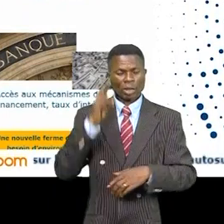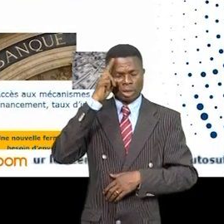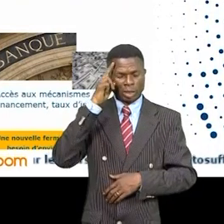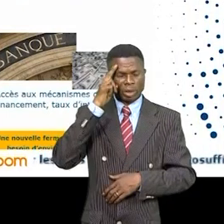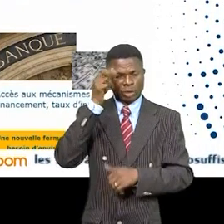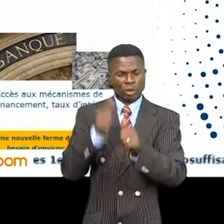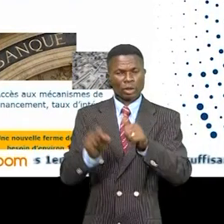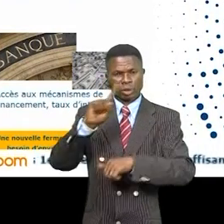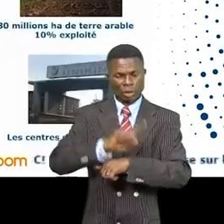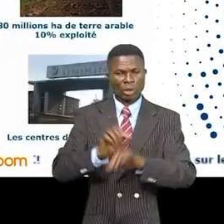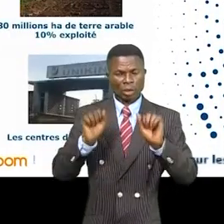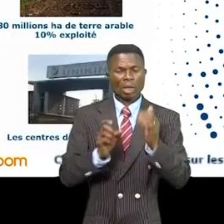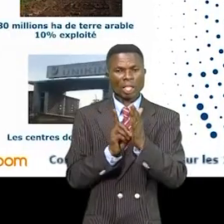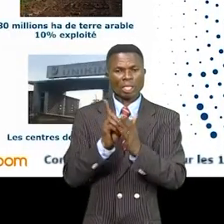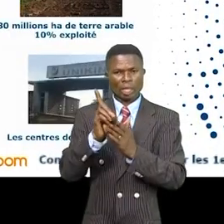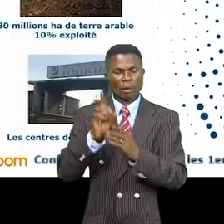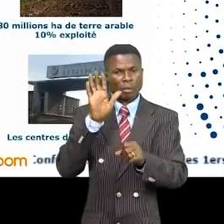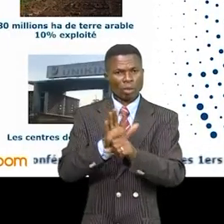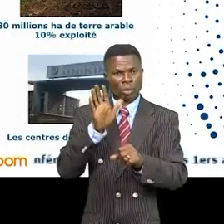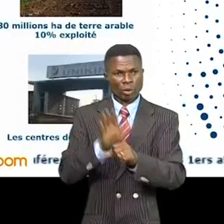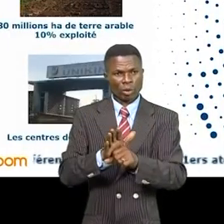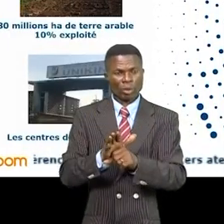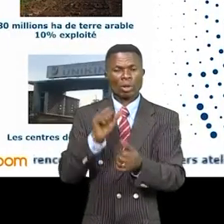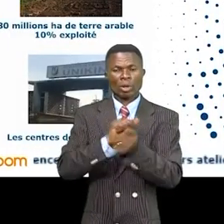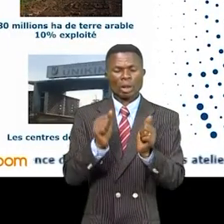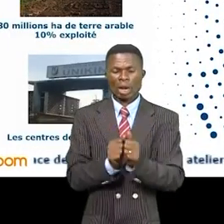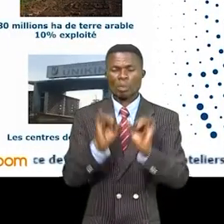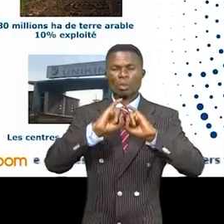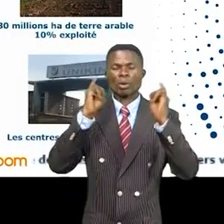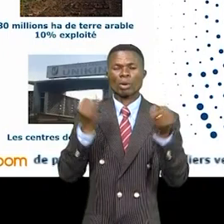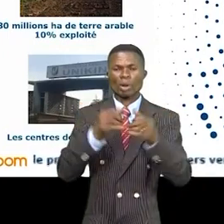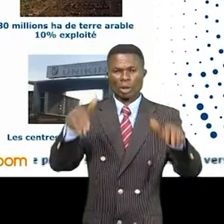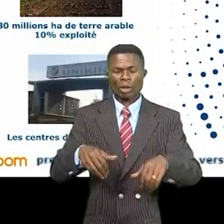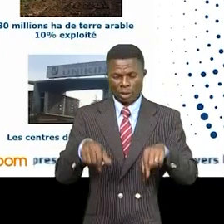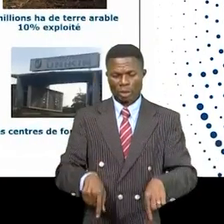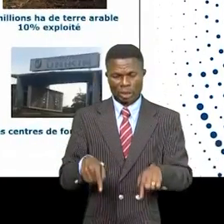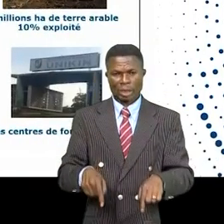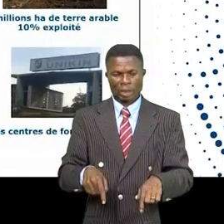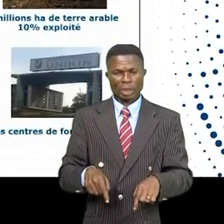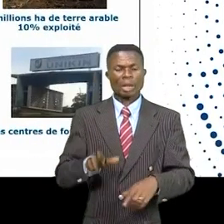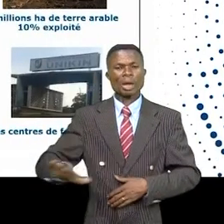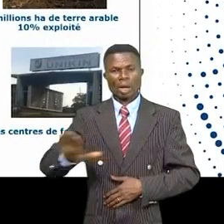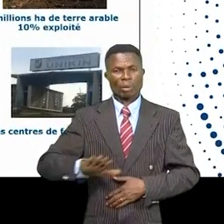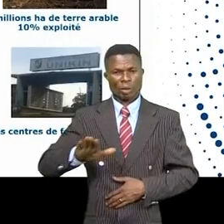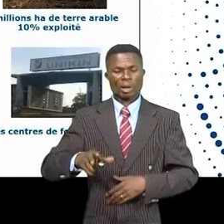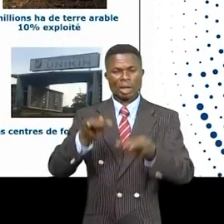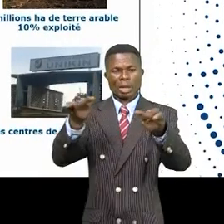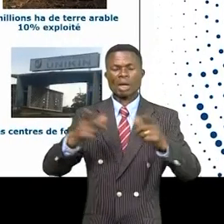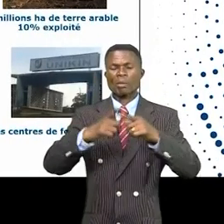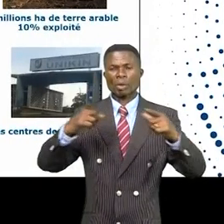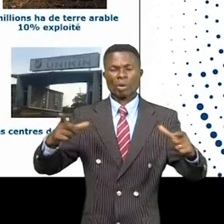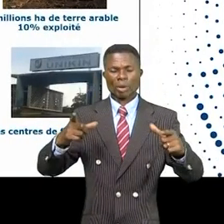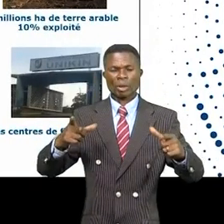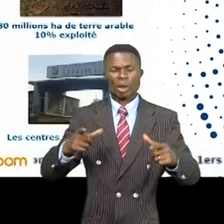aux possibilités de développer davantage ces secteurs essentiels dans les pays et de créer une plateforme en ligne